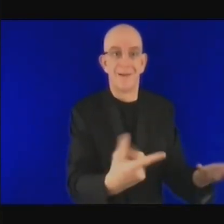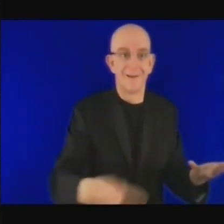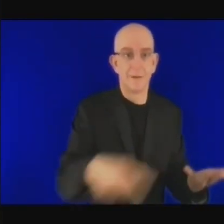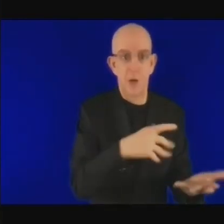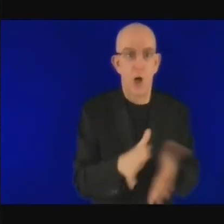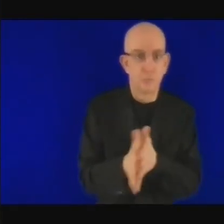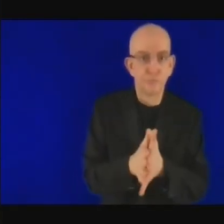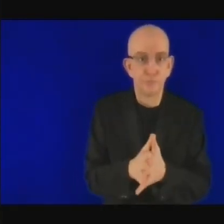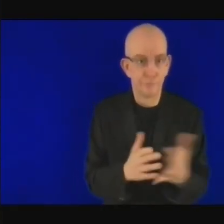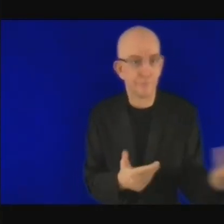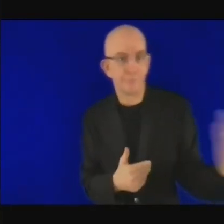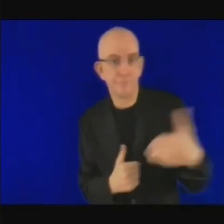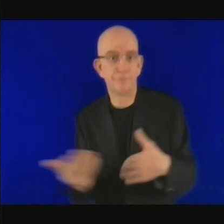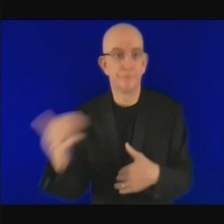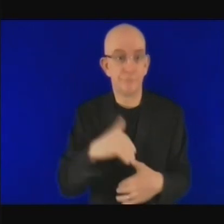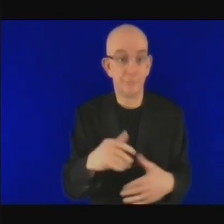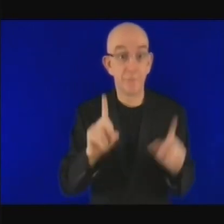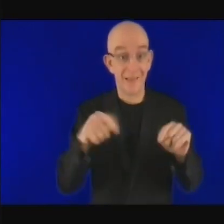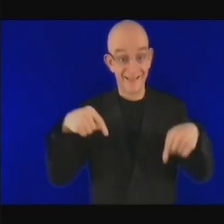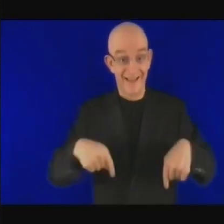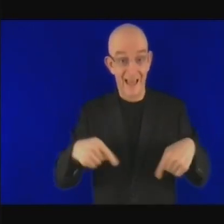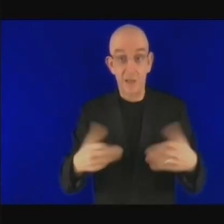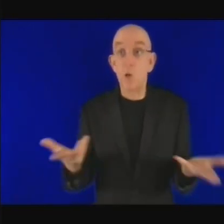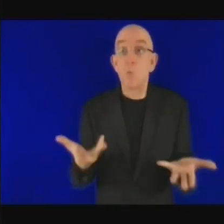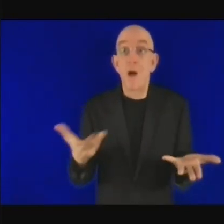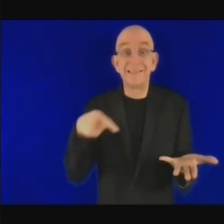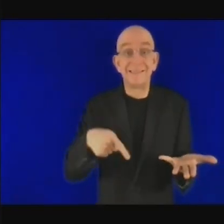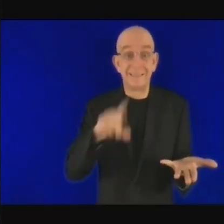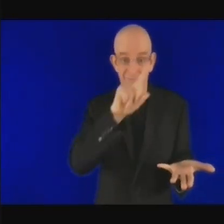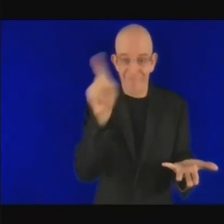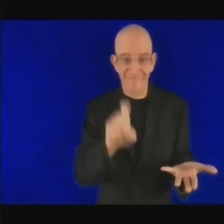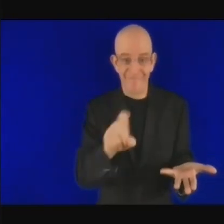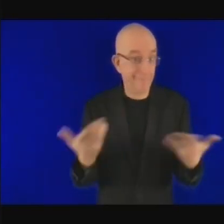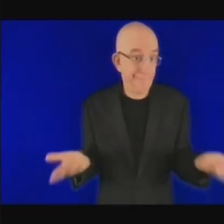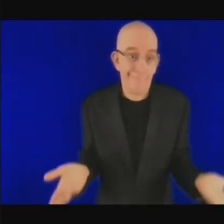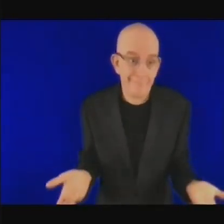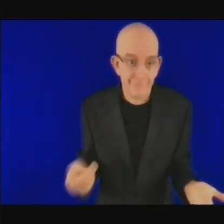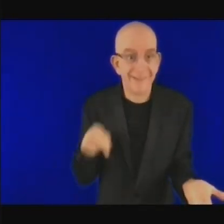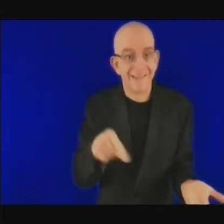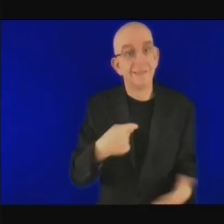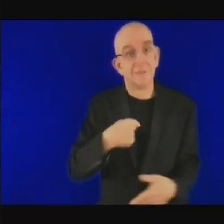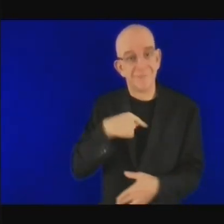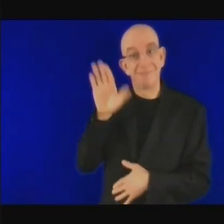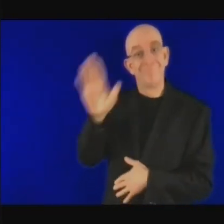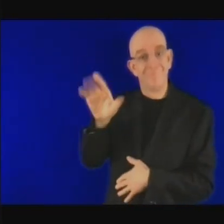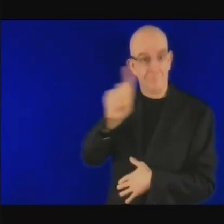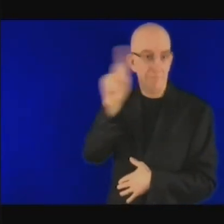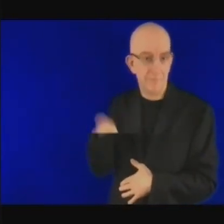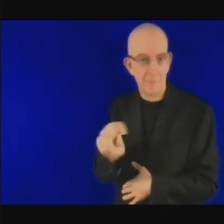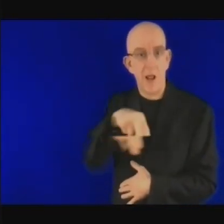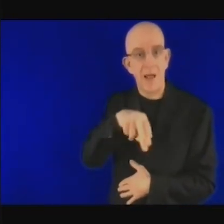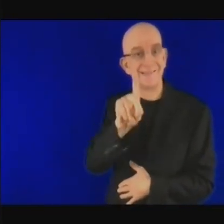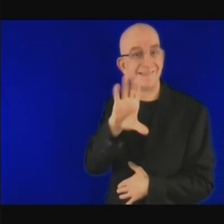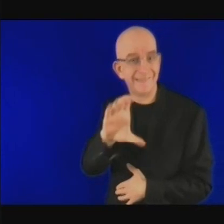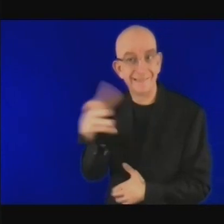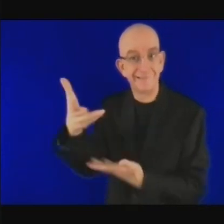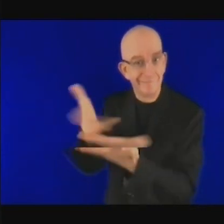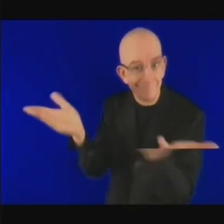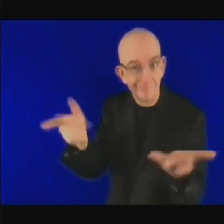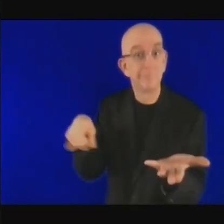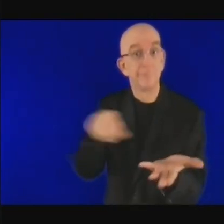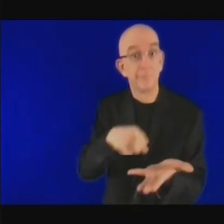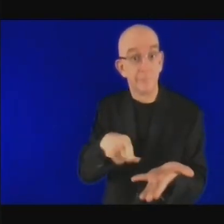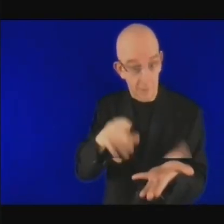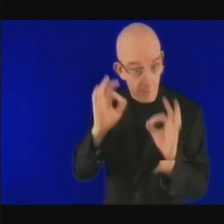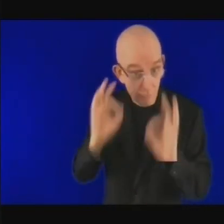savoir ce qui sous-tend ces contributions je n'ai pas l'impression qu'il y vraiment une mesure d'encouragement pour le secteur privé le secteur